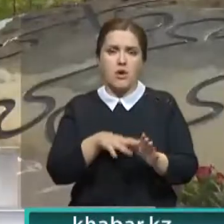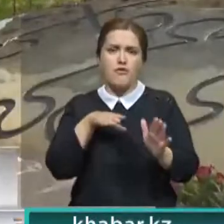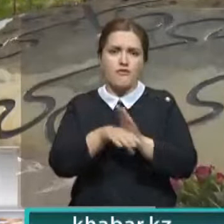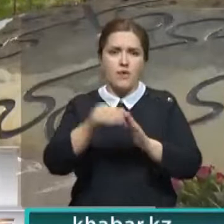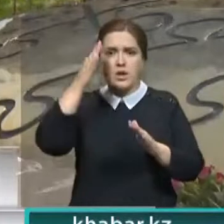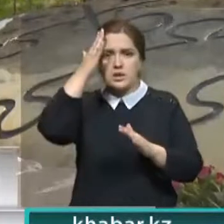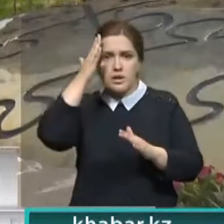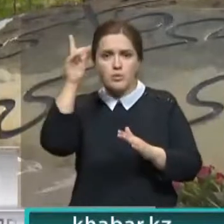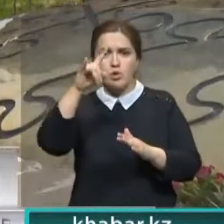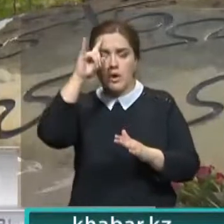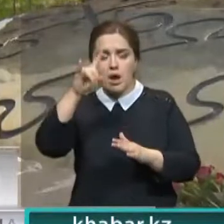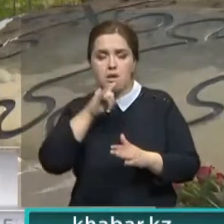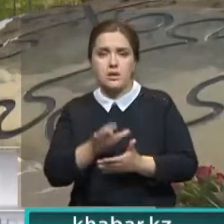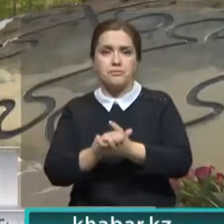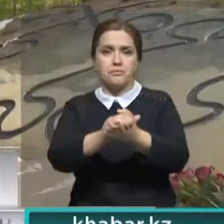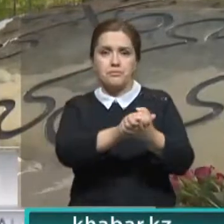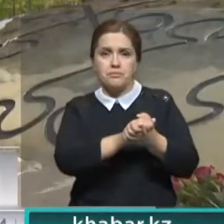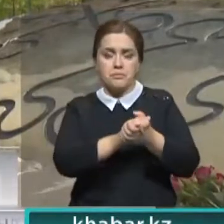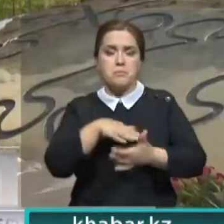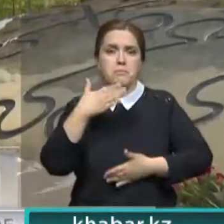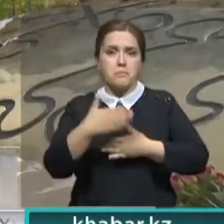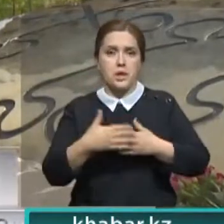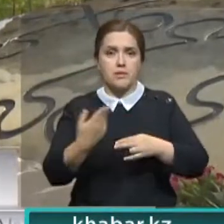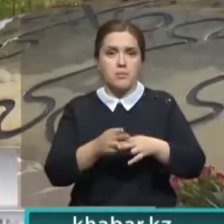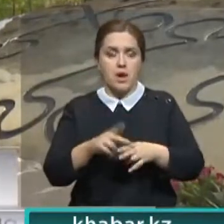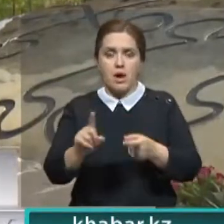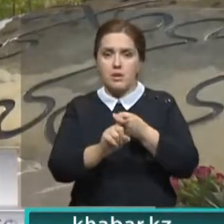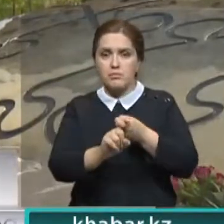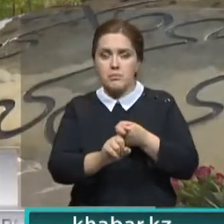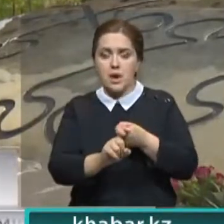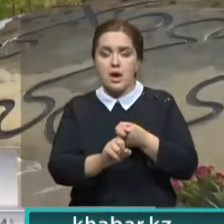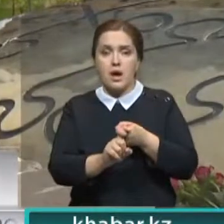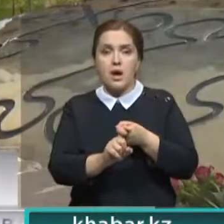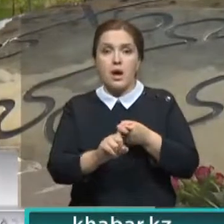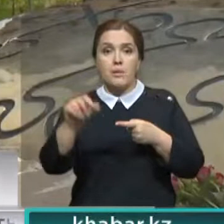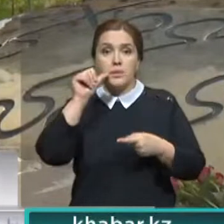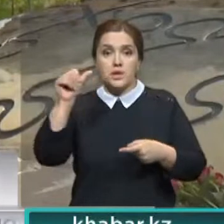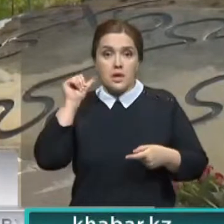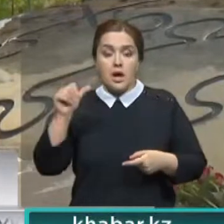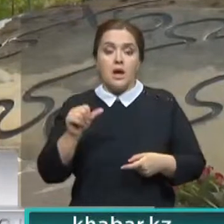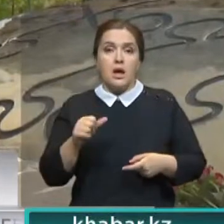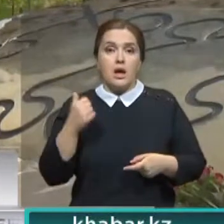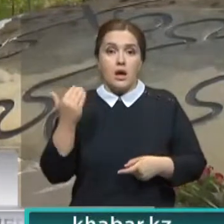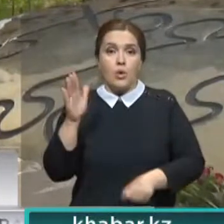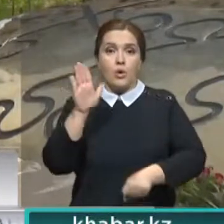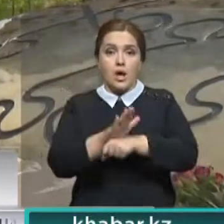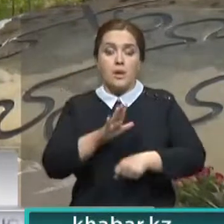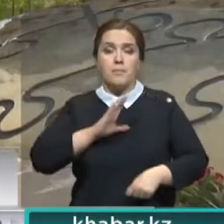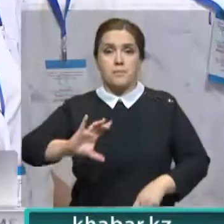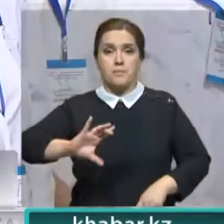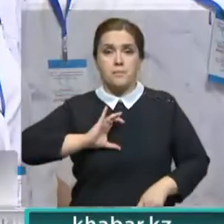сплоченность казахстанцев перед лицом смертоносной инфекции. В прошлом году моим указом была учреждена медаль